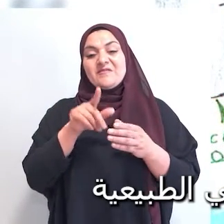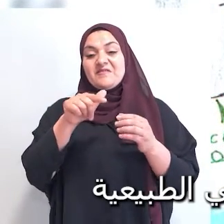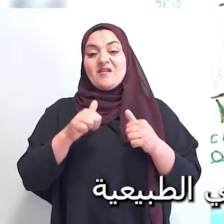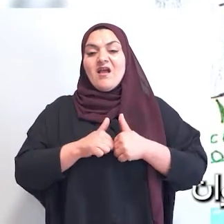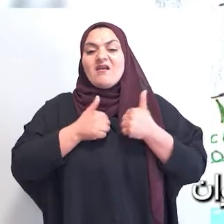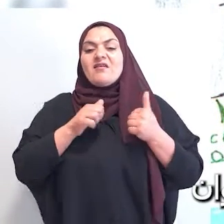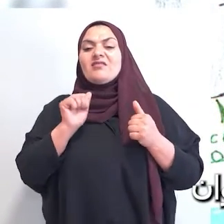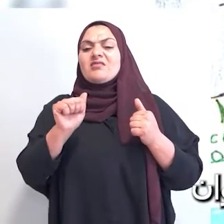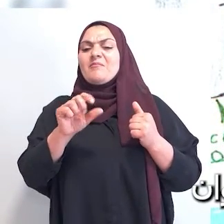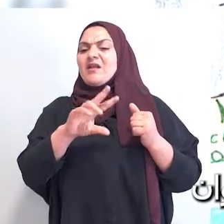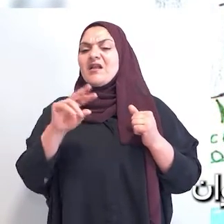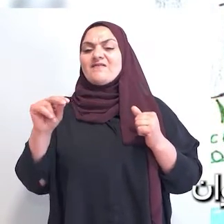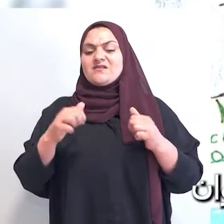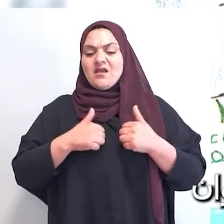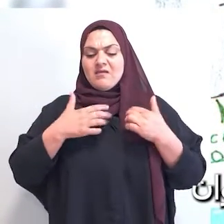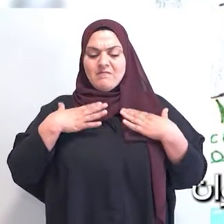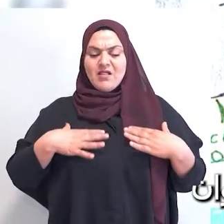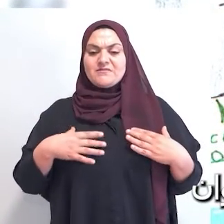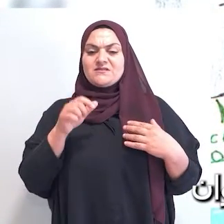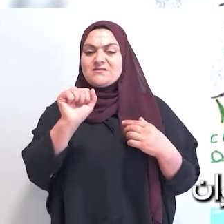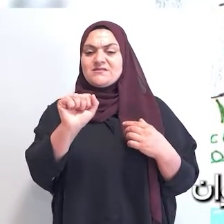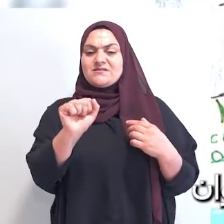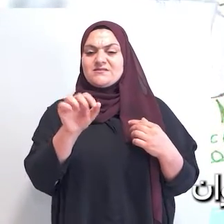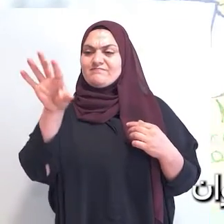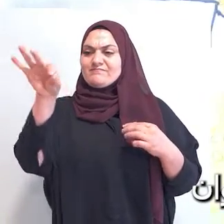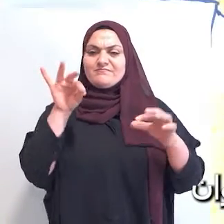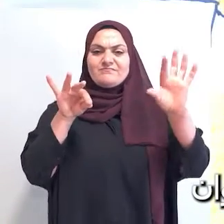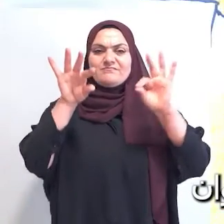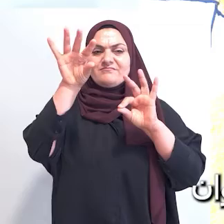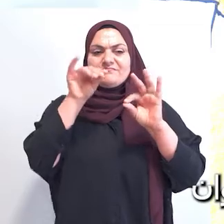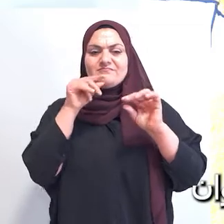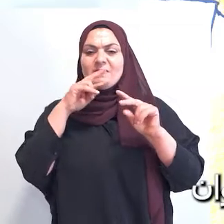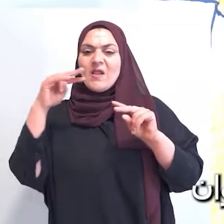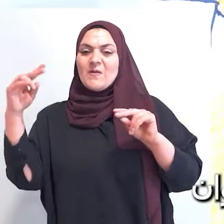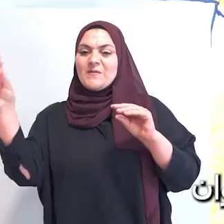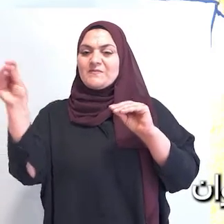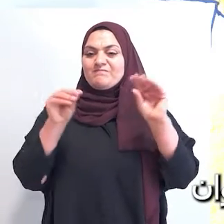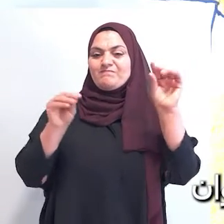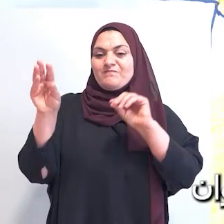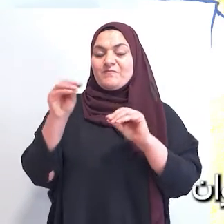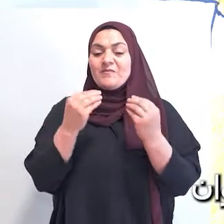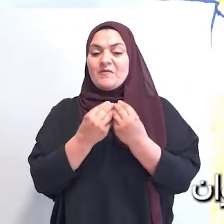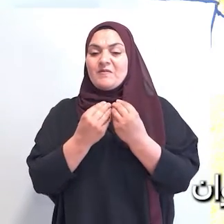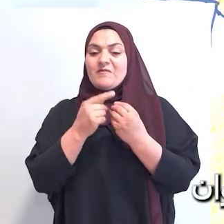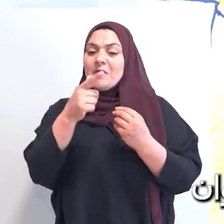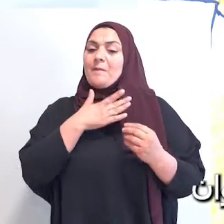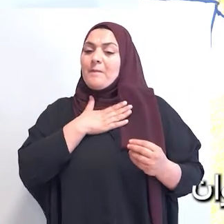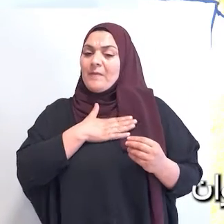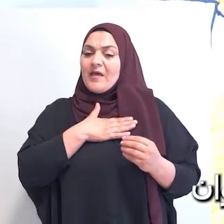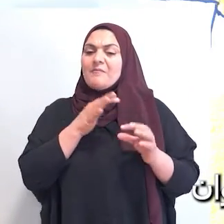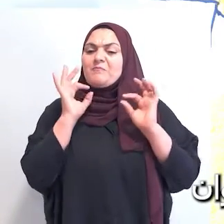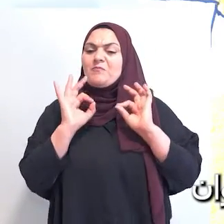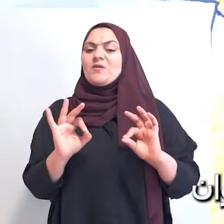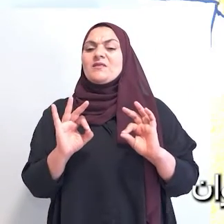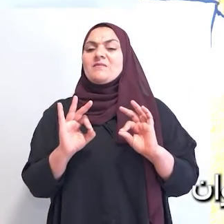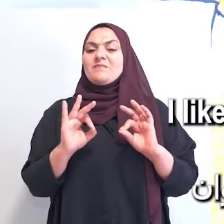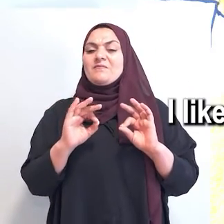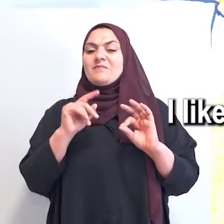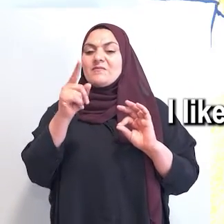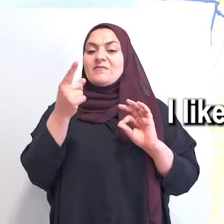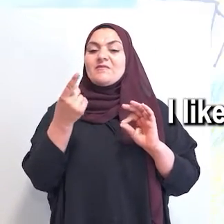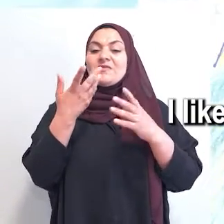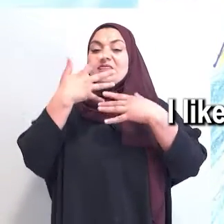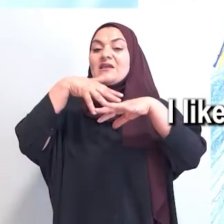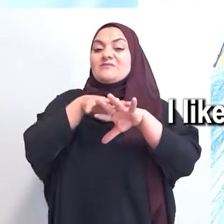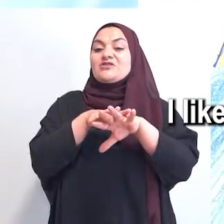الطبيعية مثلاً أوعية بحب أنصق الإشي بحب يكون الأشياء بحب أخلط الألوان